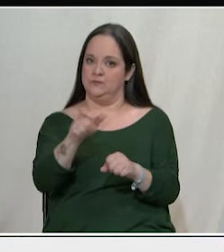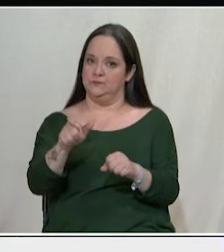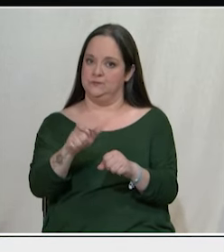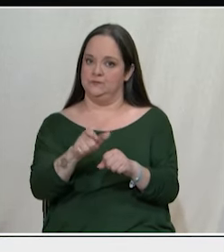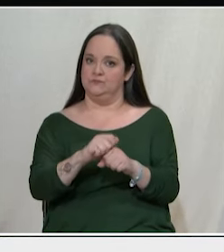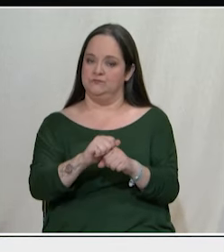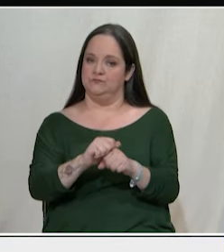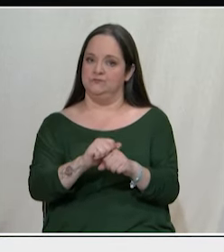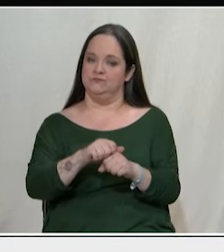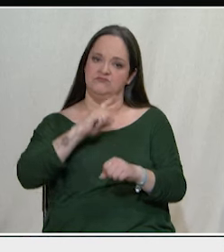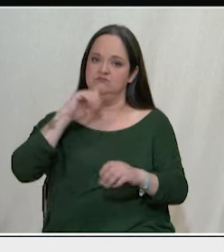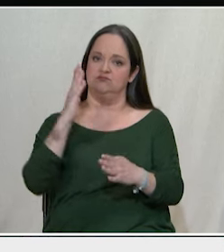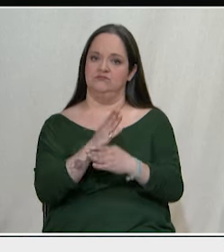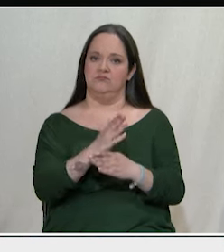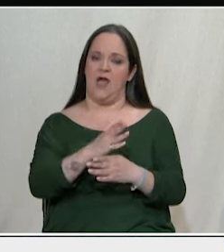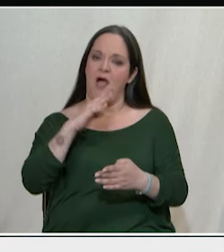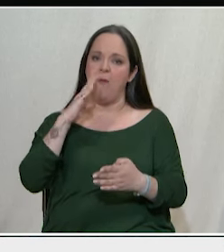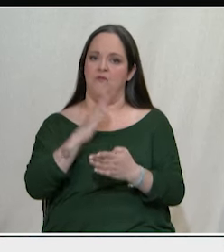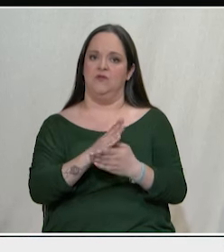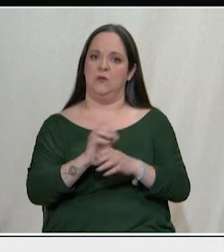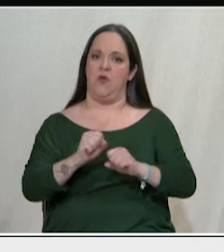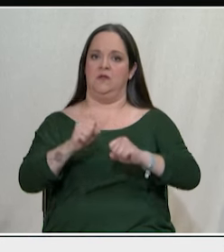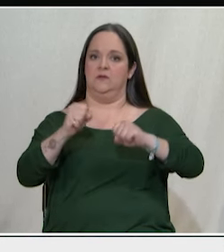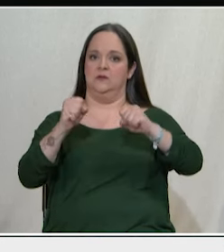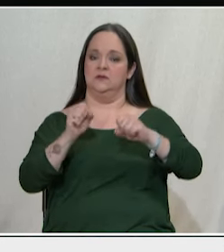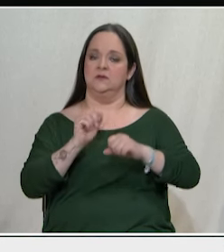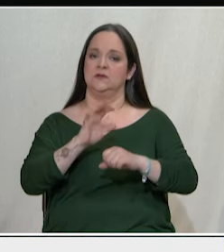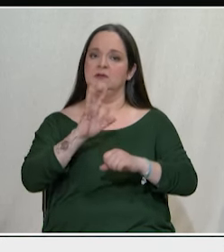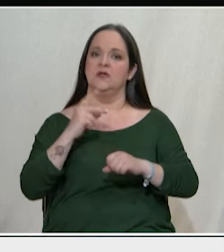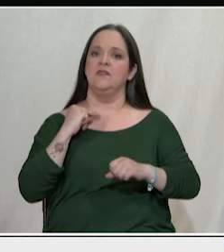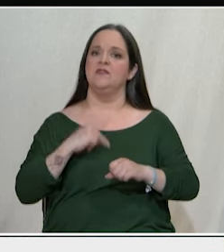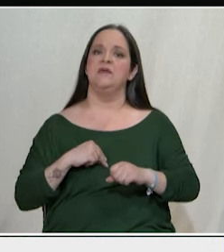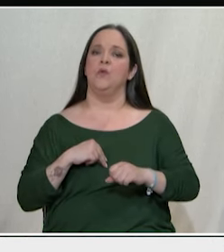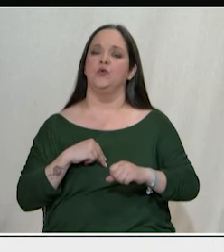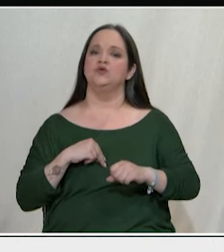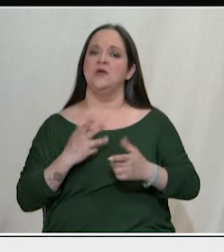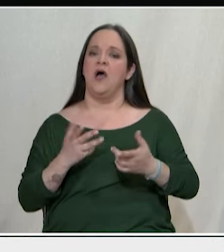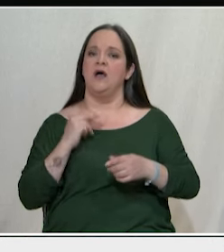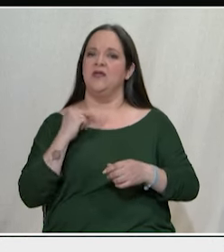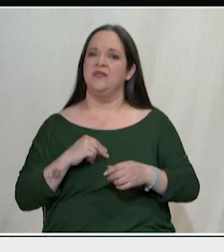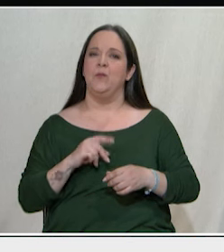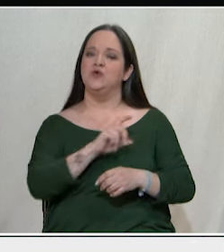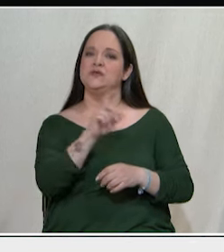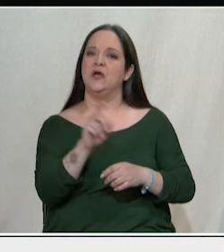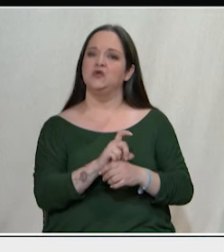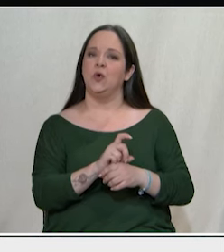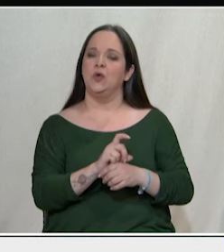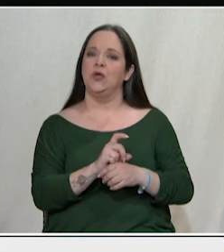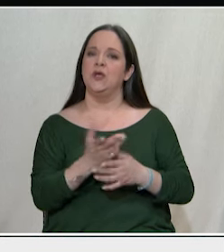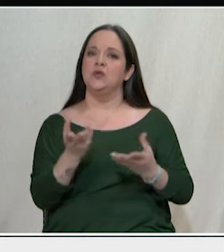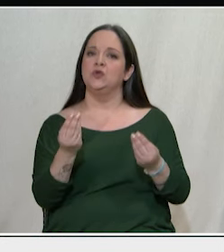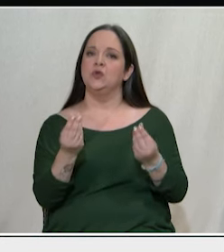αυταρχικοποίηση και όλο και πιο αντιδραστική η δημόσια ζωή με ένα λόγο μησαλόδοξο ρατσιστικό, ξενοφοβικό κτλ.